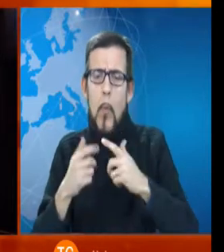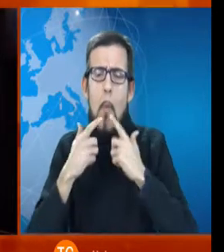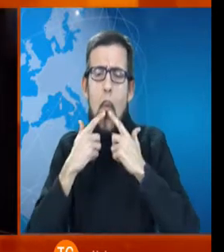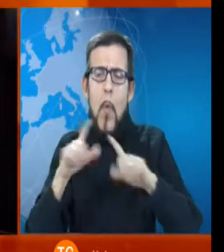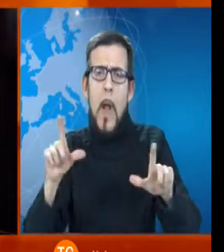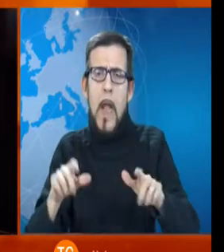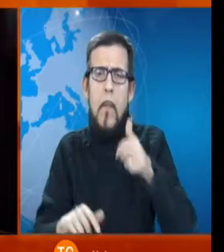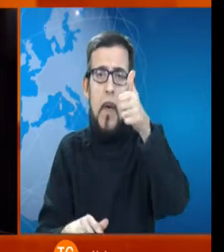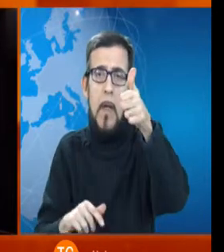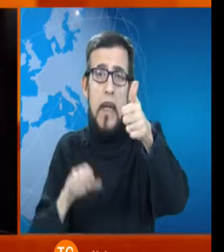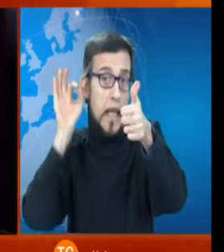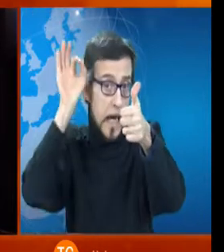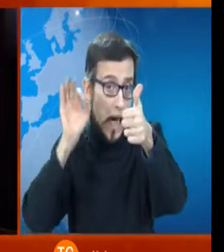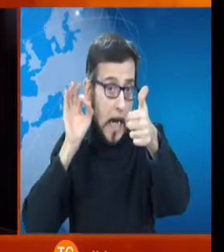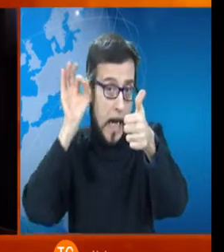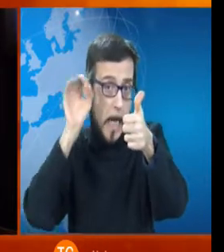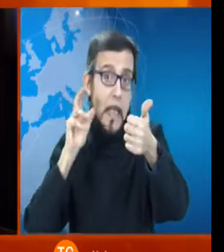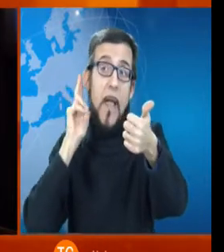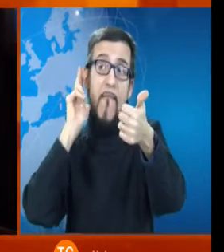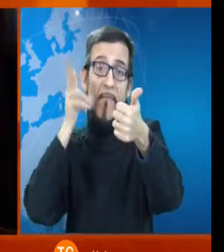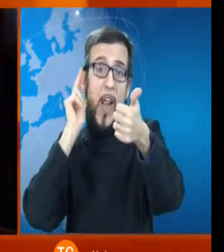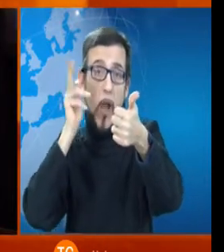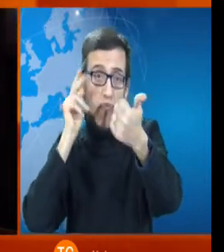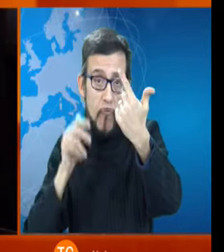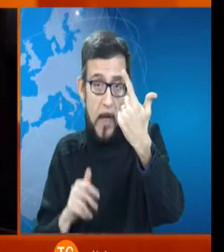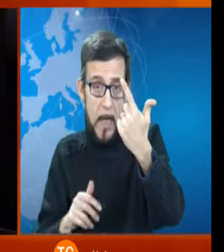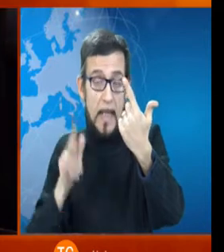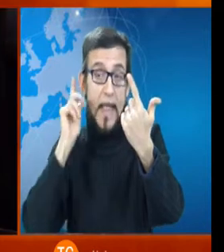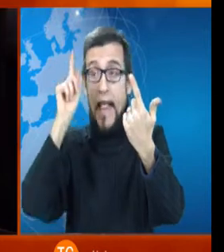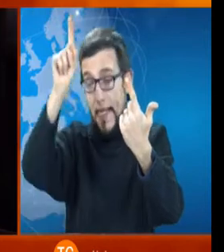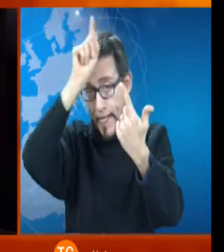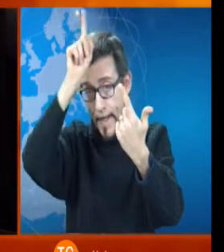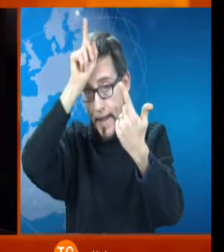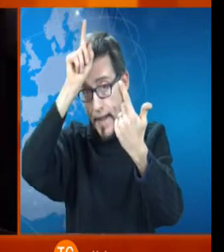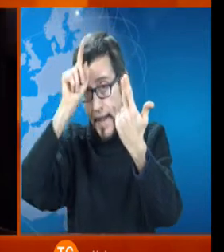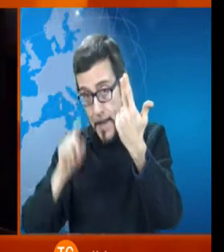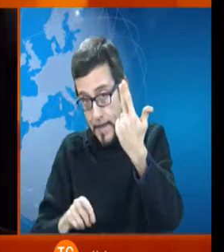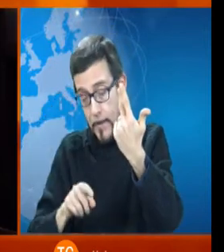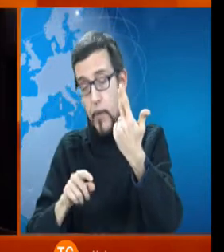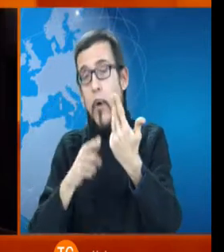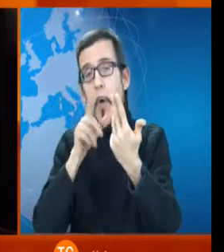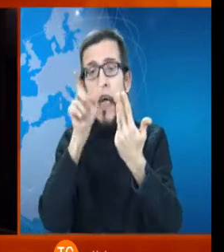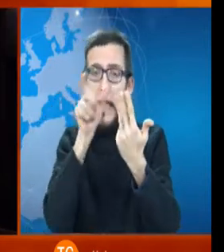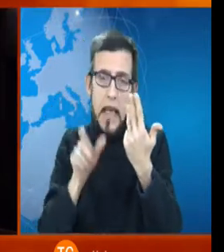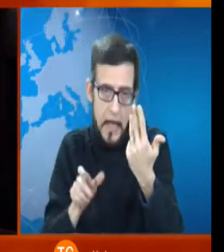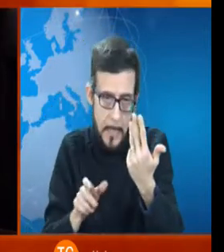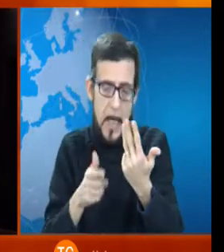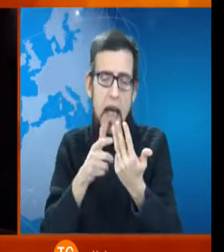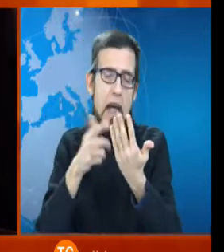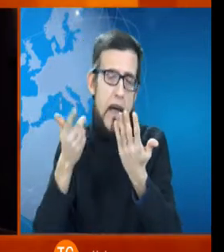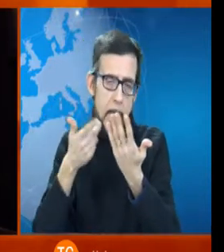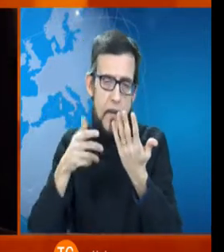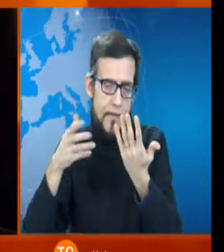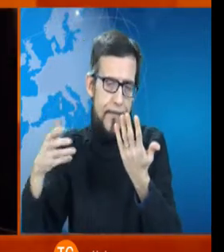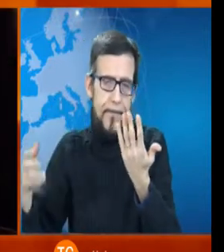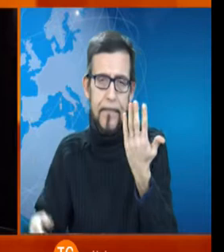tedesco è un personaggio quindi che ha rapporti con la diplomazia del tempo bene, Stefano